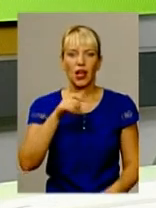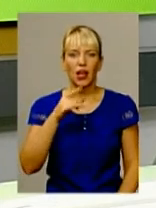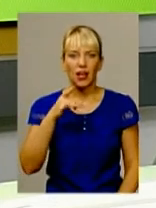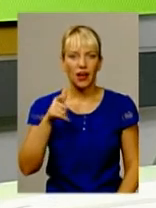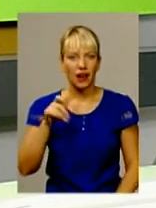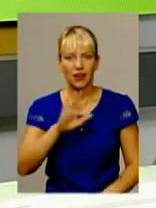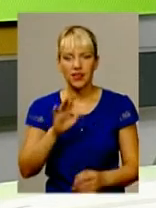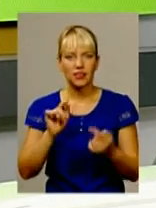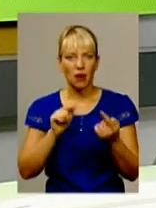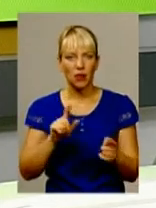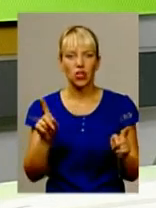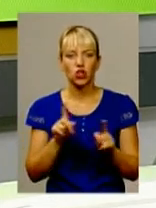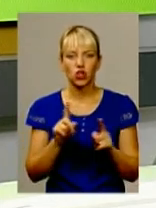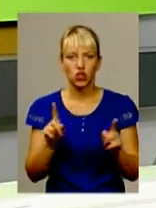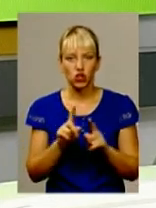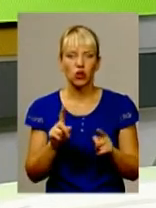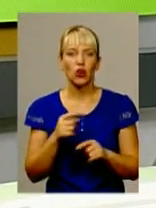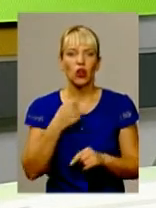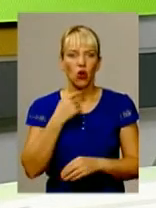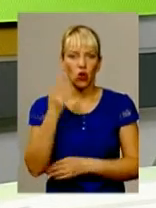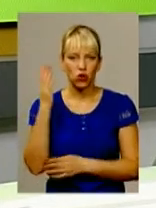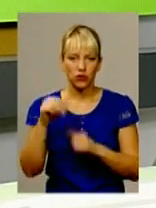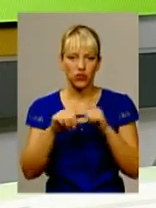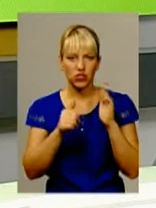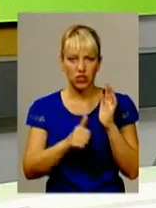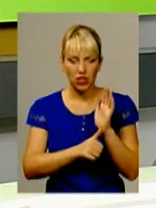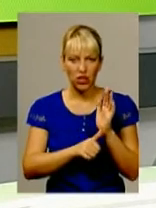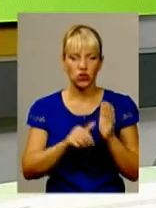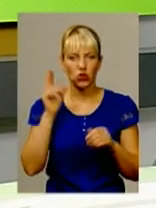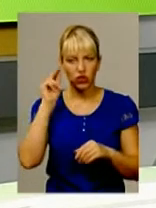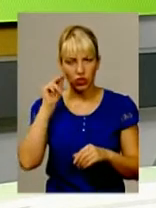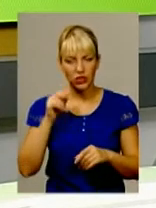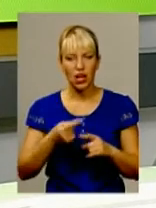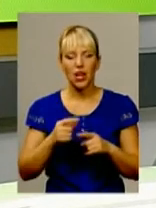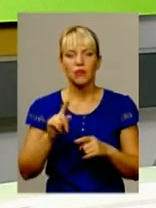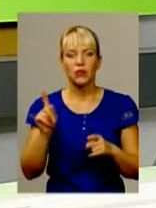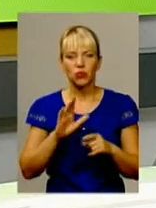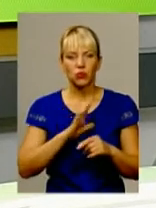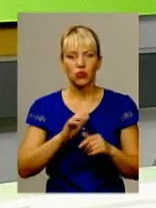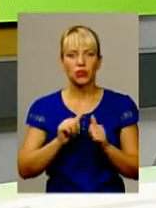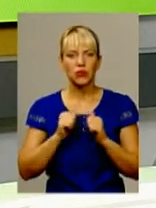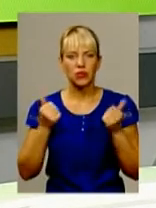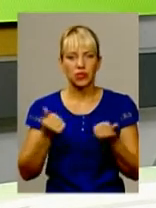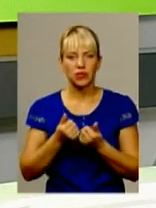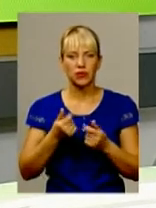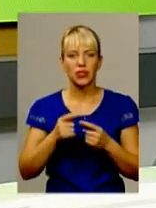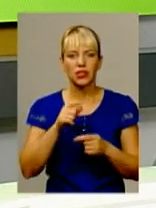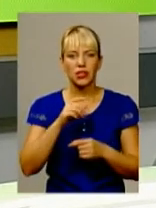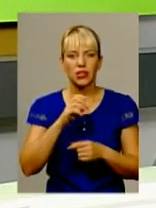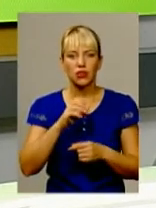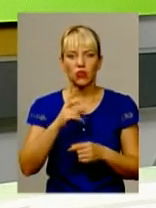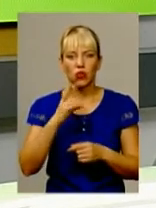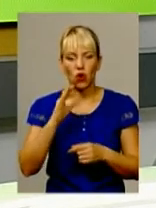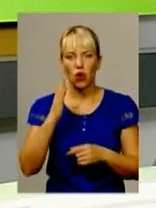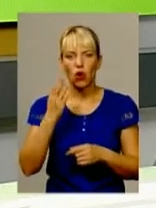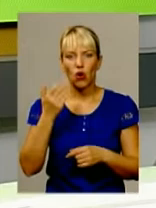голосував, що це була отвєдка. Він говорить на той час свободівцям, які блокували спікера парламенту Рибака. Але він каже,